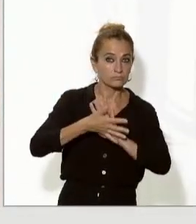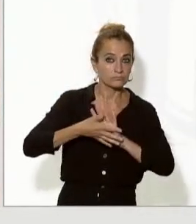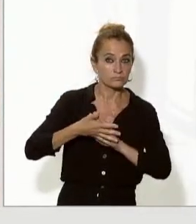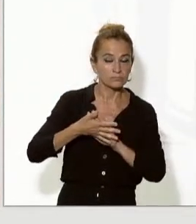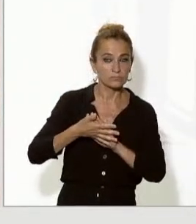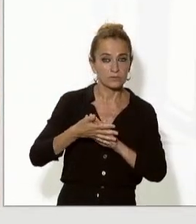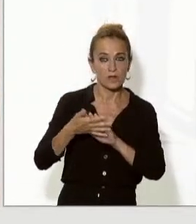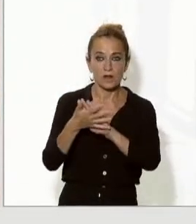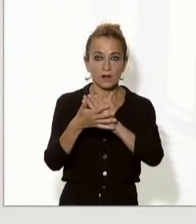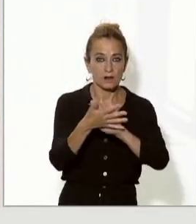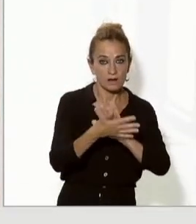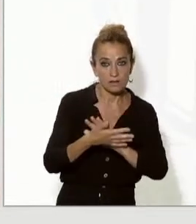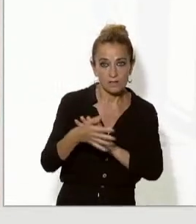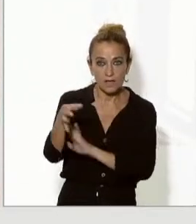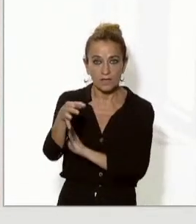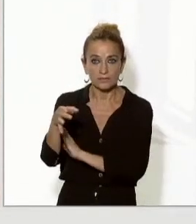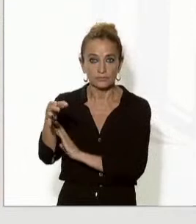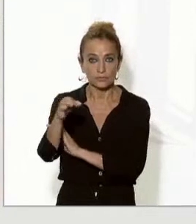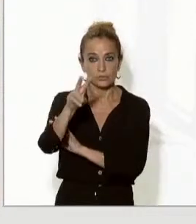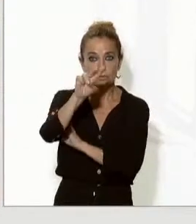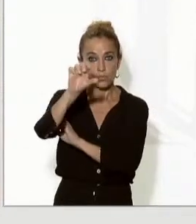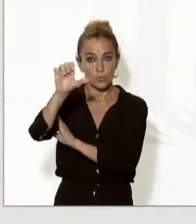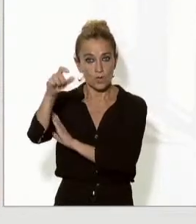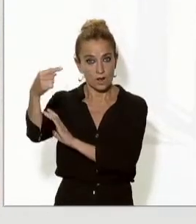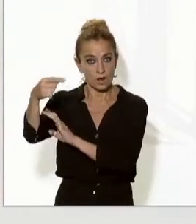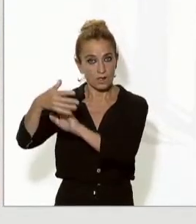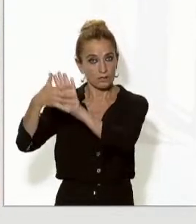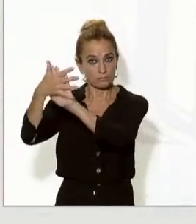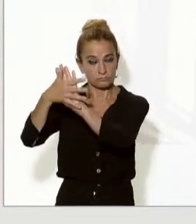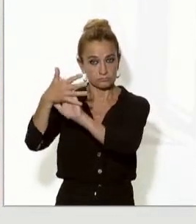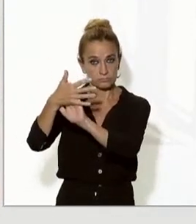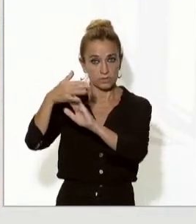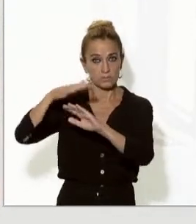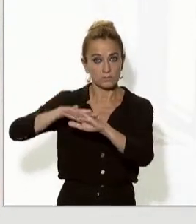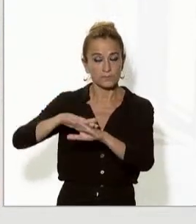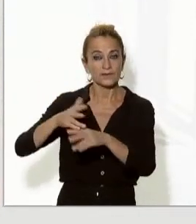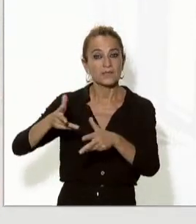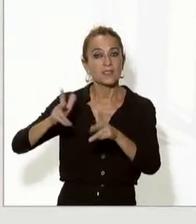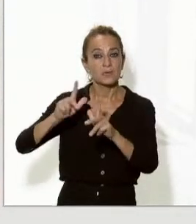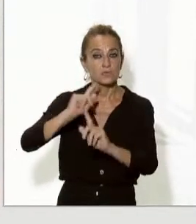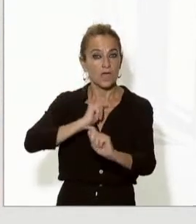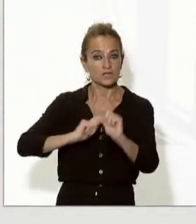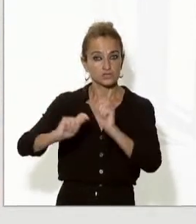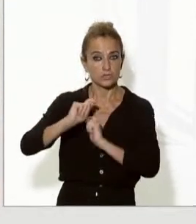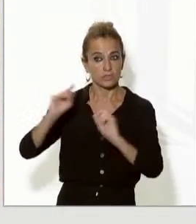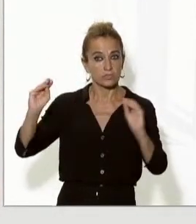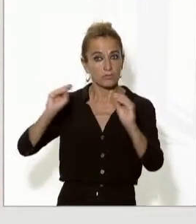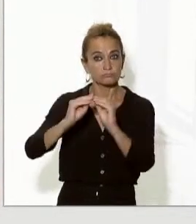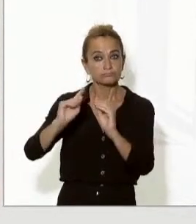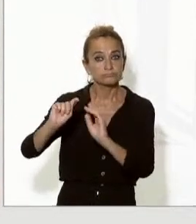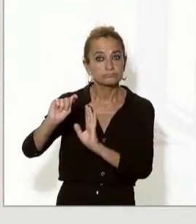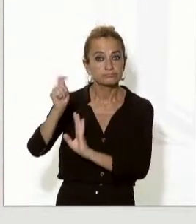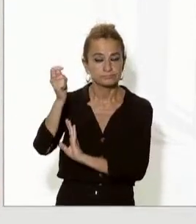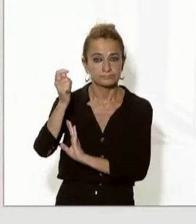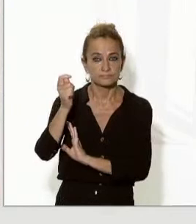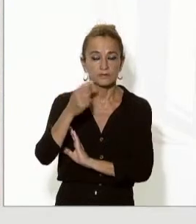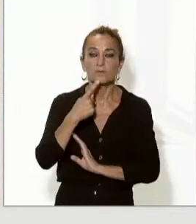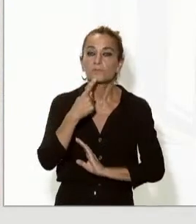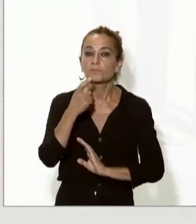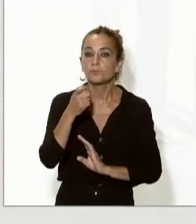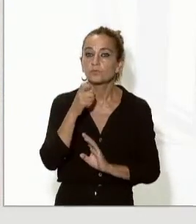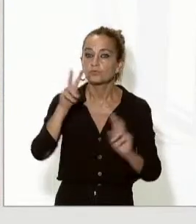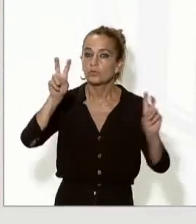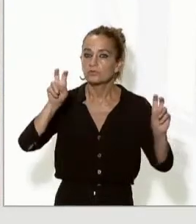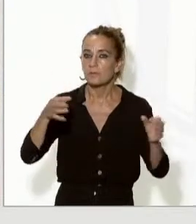negociacions a Andorra amb la Unió Europea per un tractat o un acord de lliure associació volia saber si han entrat en la qüestió de l'oficialitat del